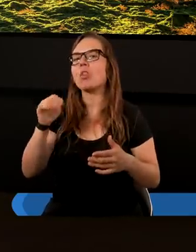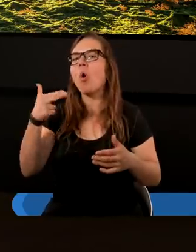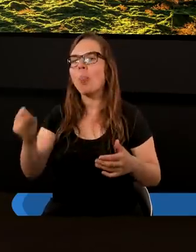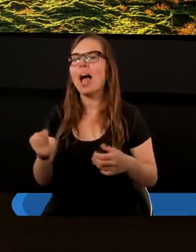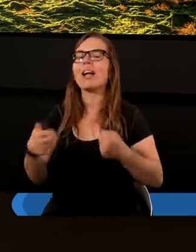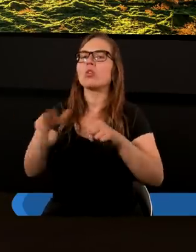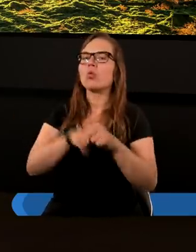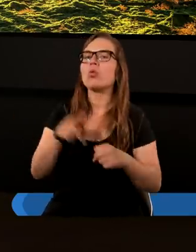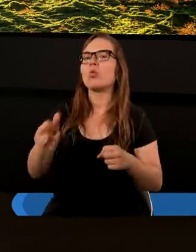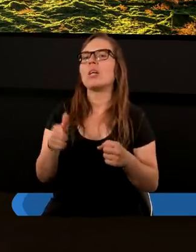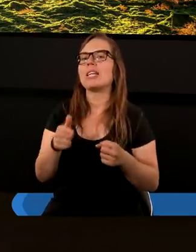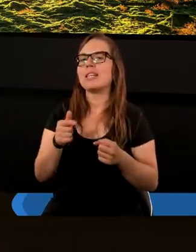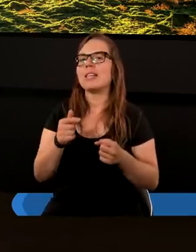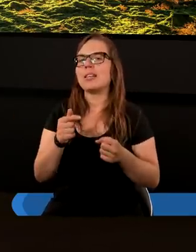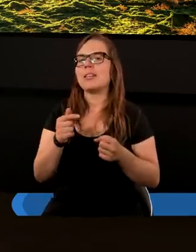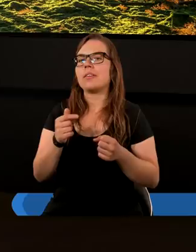który